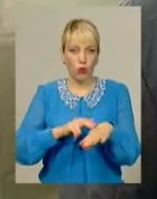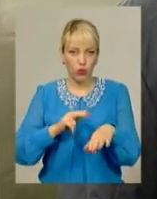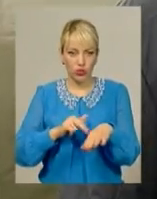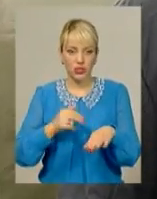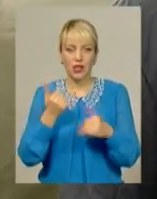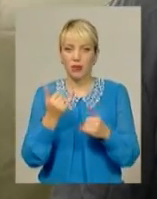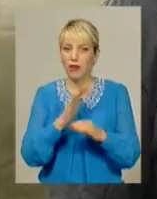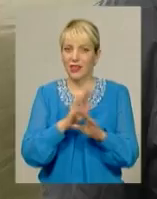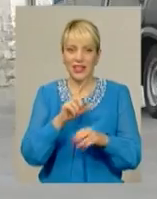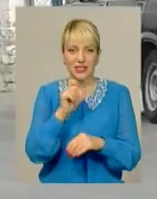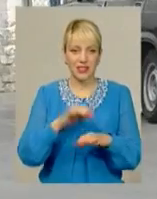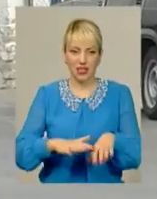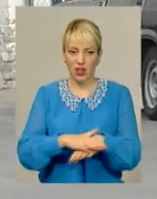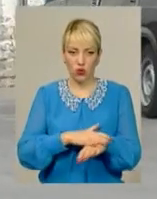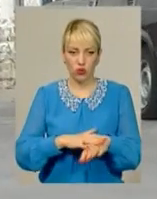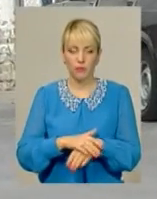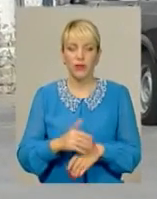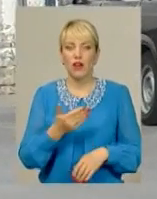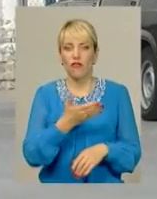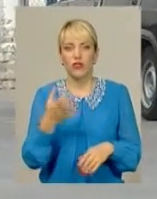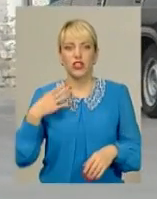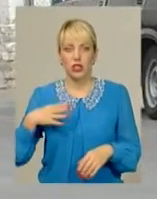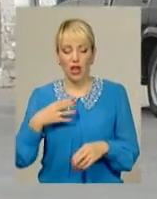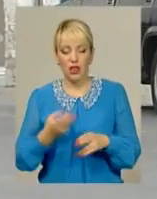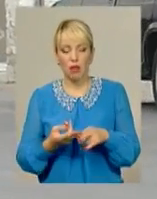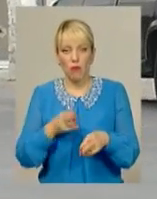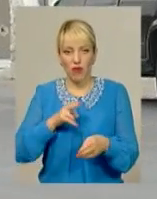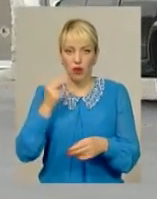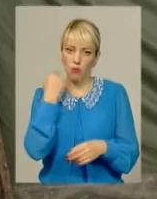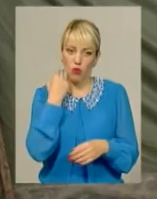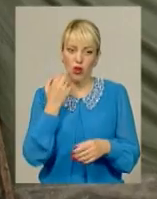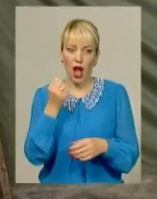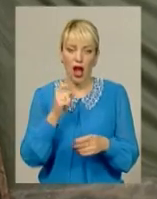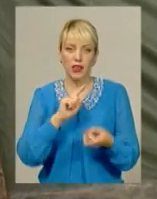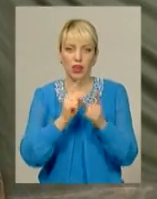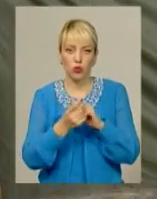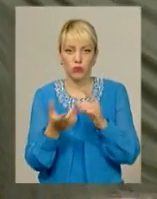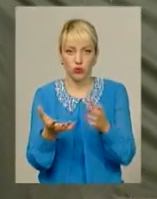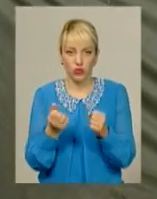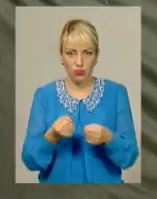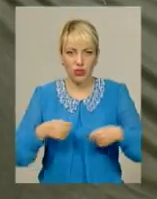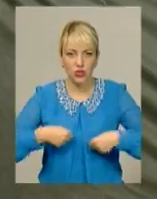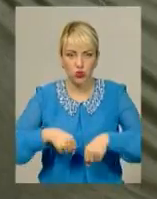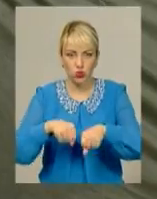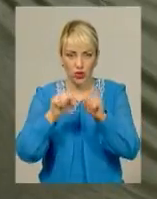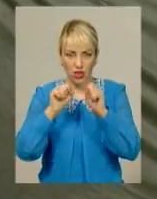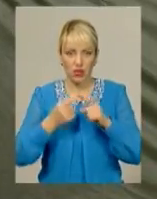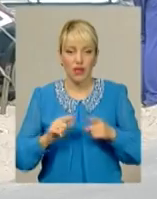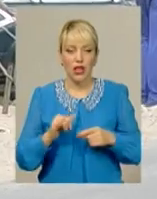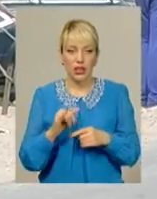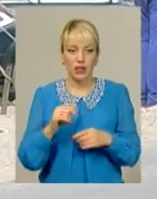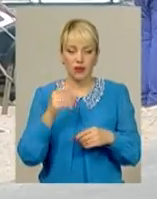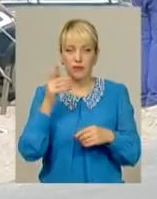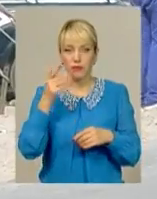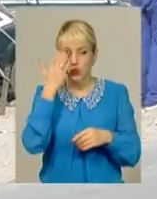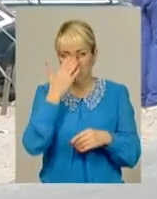поліція тепер вже не з народом. Вони чекали повернення боргу, натомість отримали стусанів. Кажуть поліцейські спецпризначенці, їх заскочили ще